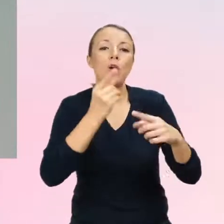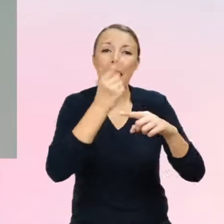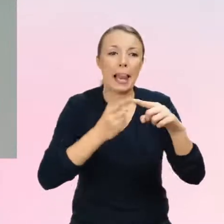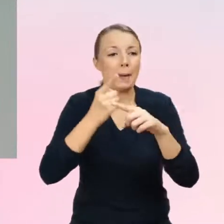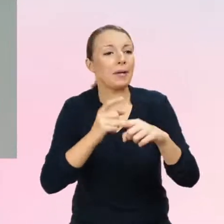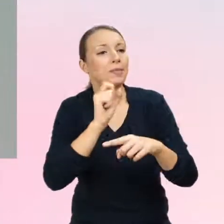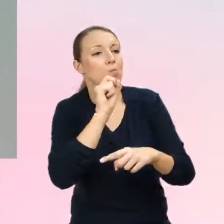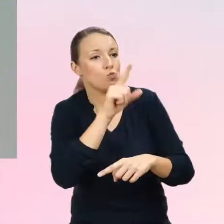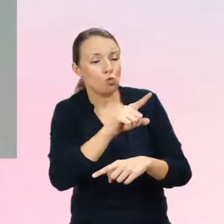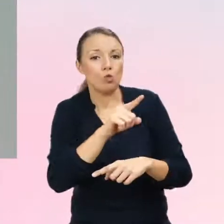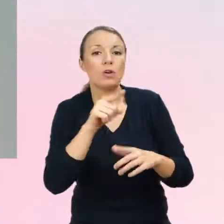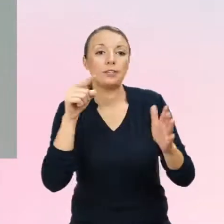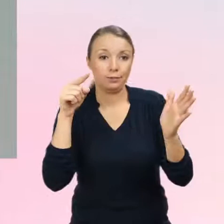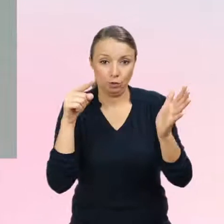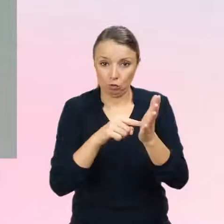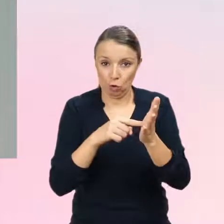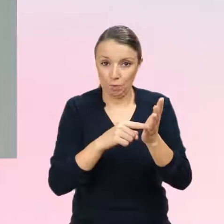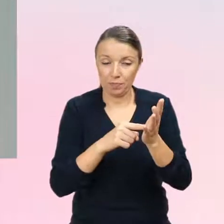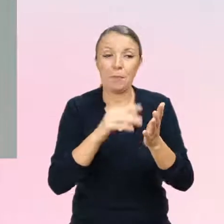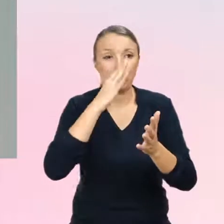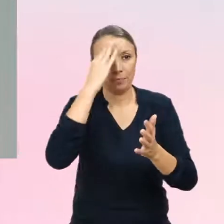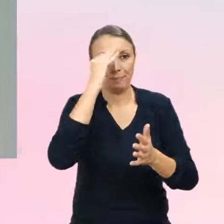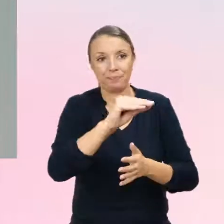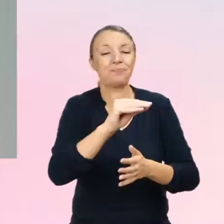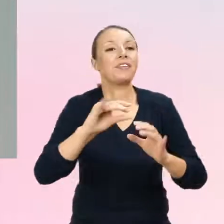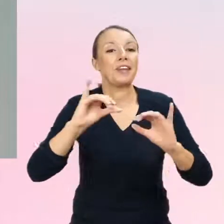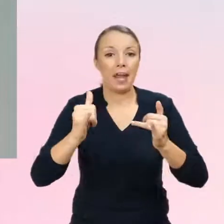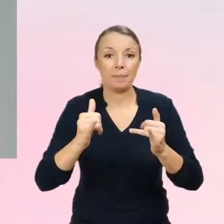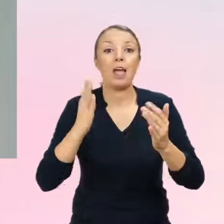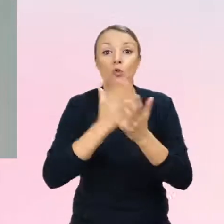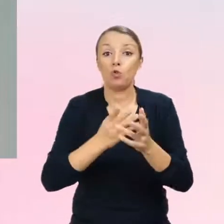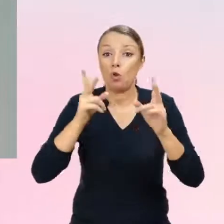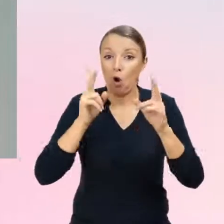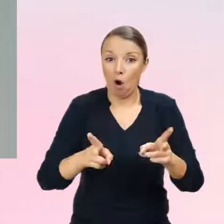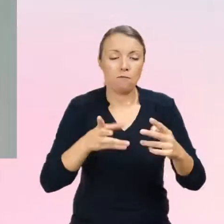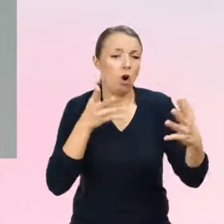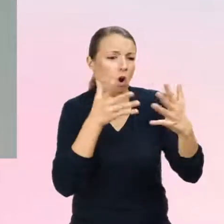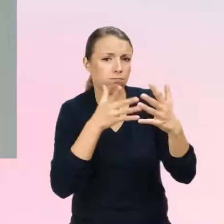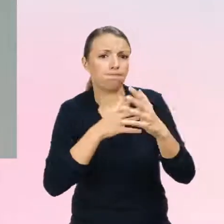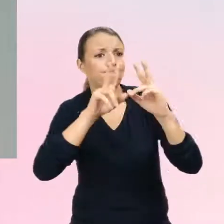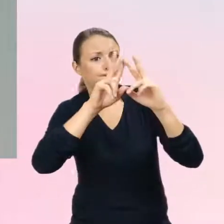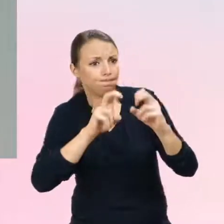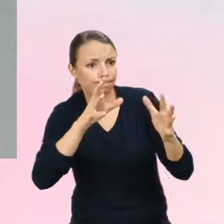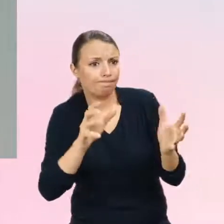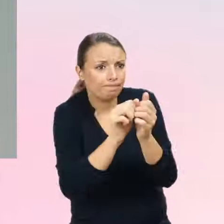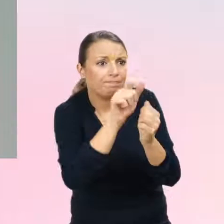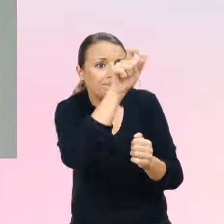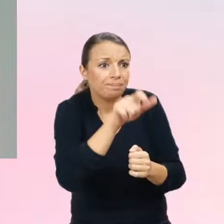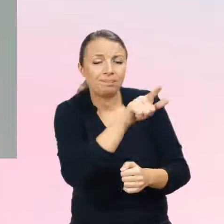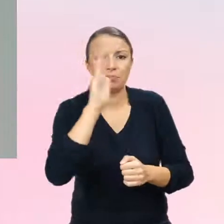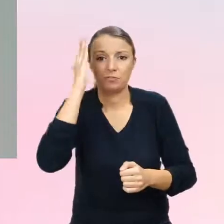zaadresować i w momencie, kiedy będzie jasna diagnoza, tak, będzie wiadomo, co z tych